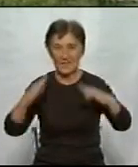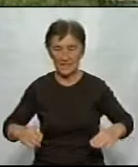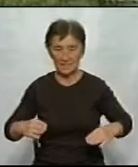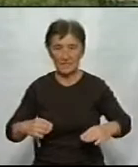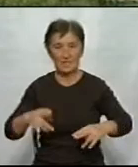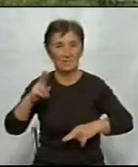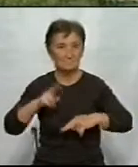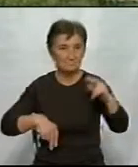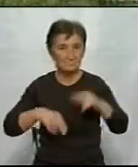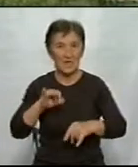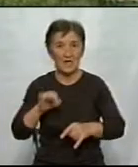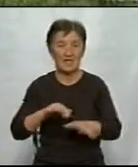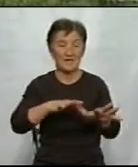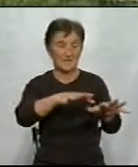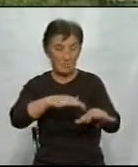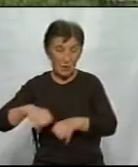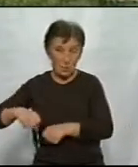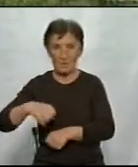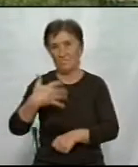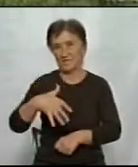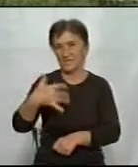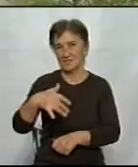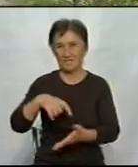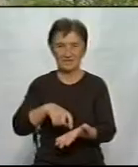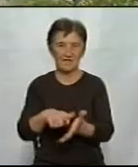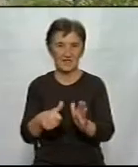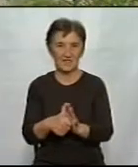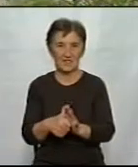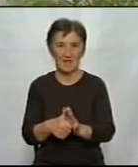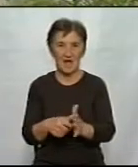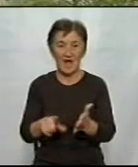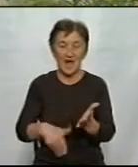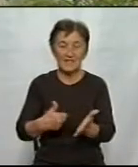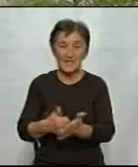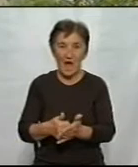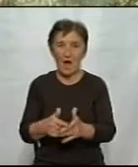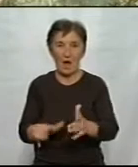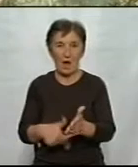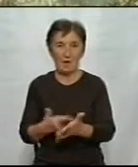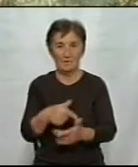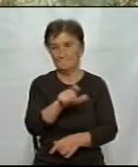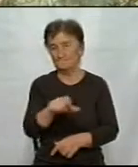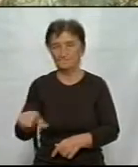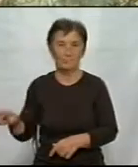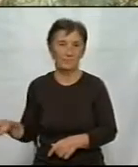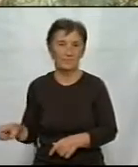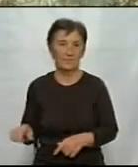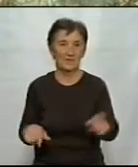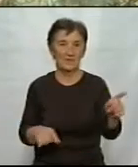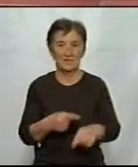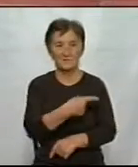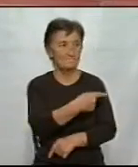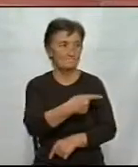візьмете 50 квартир на потреби міста. Нині територія навколо недобудови не огороджена, входи на перший поверх